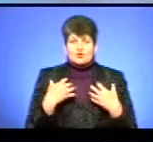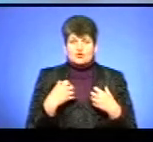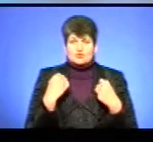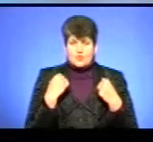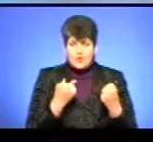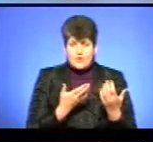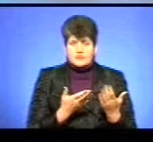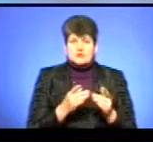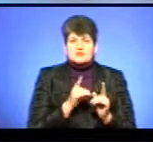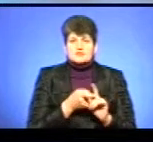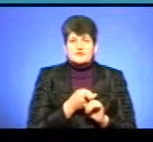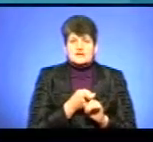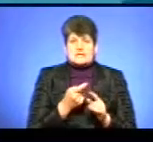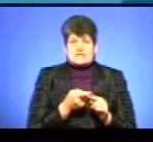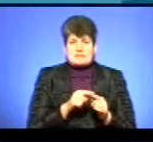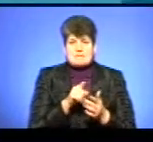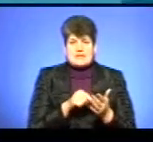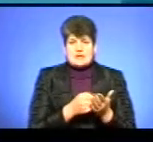Левчука стосовно цього питання.